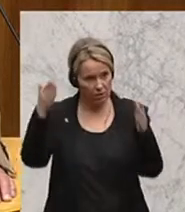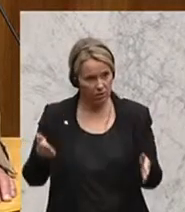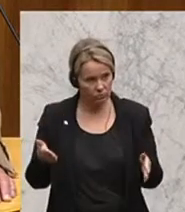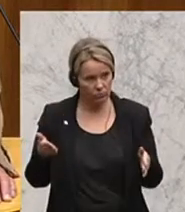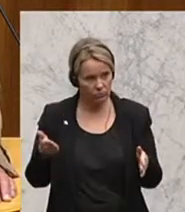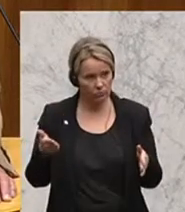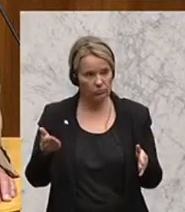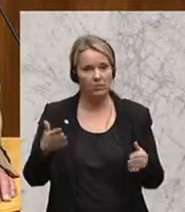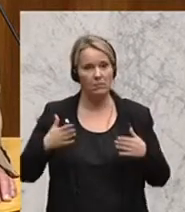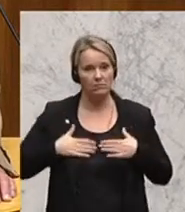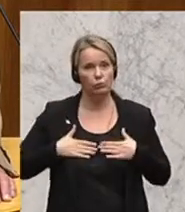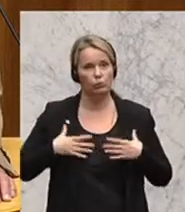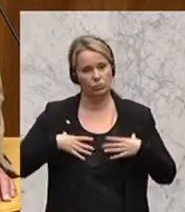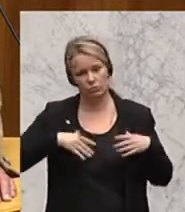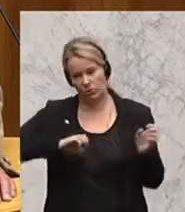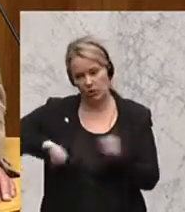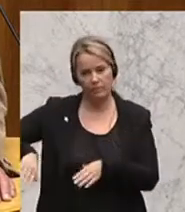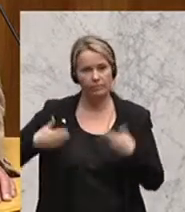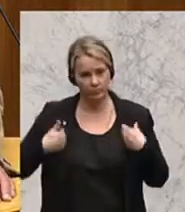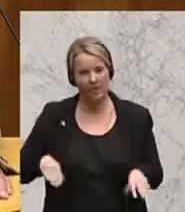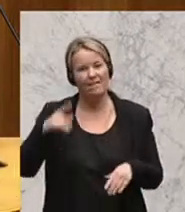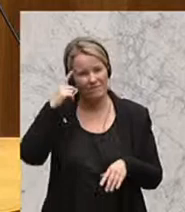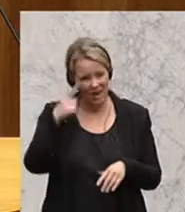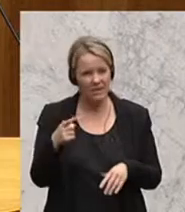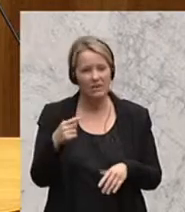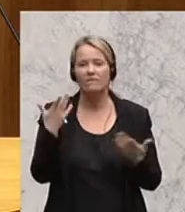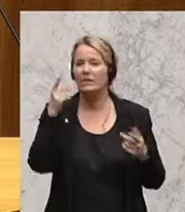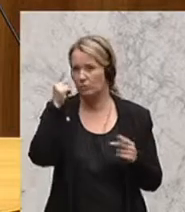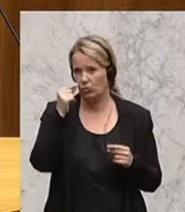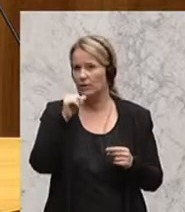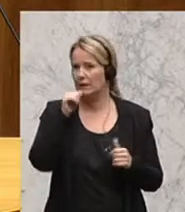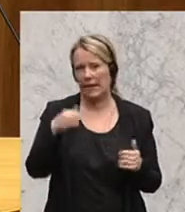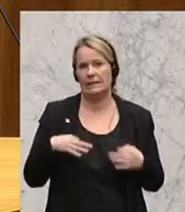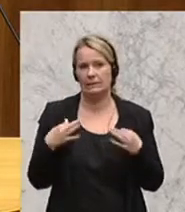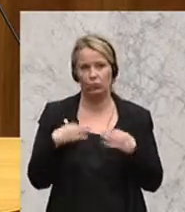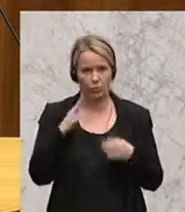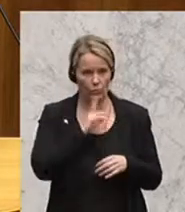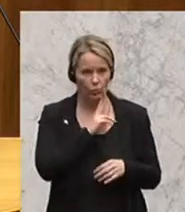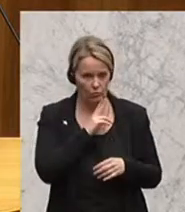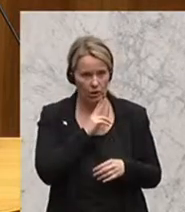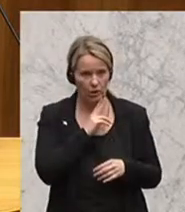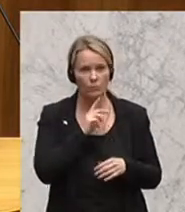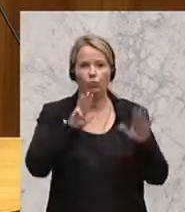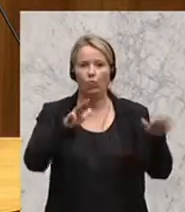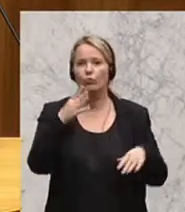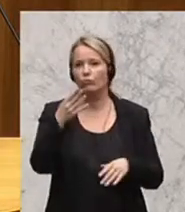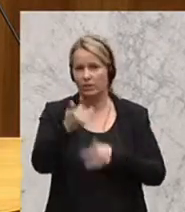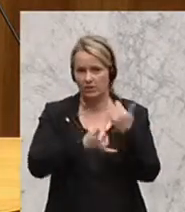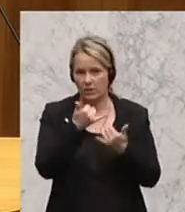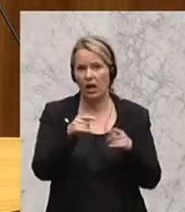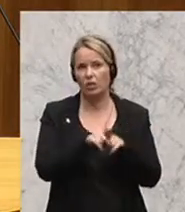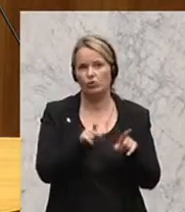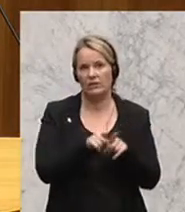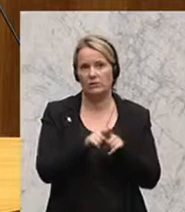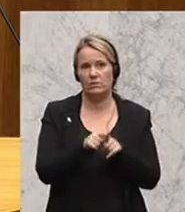Totalamputation der Brust, der weiß, was es heißt, keine gesunde Mutter zu kennen, mit 49 Jahren die Schwester